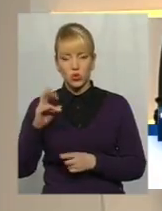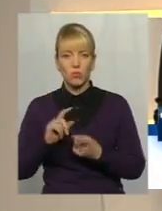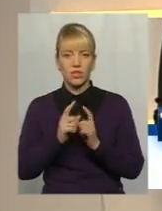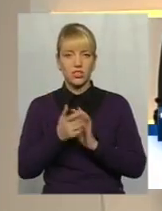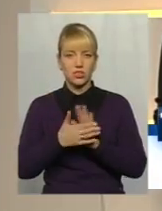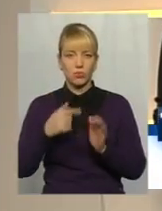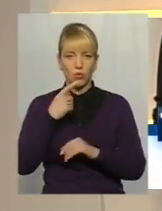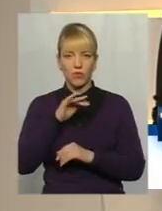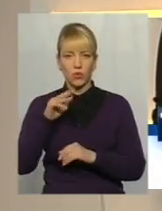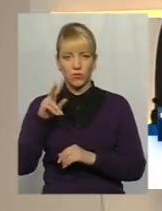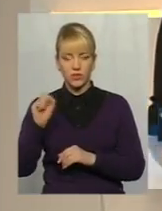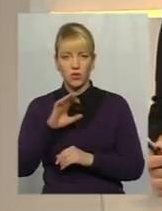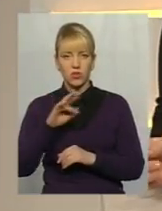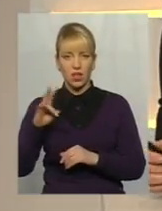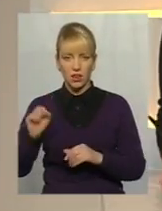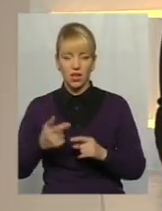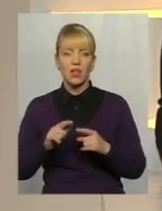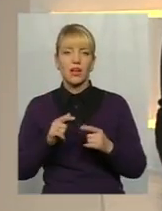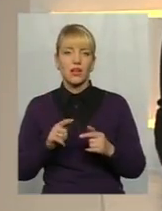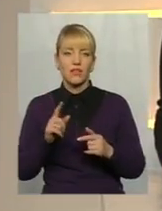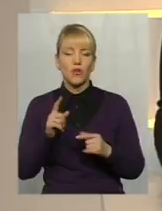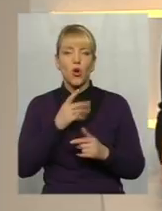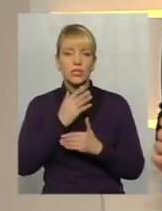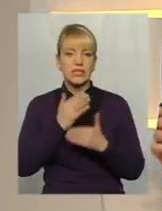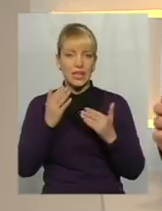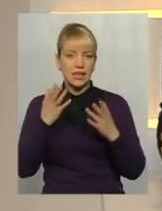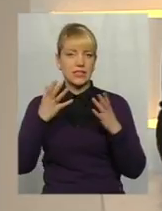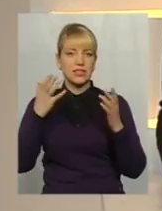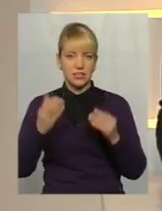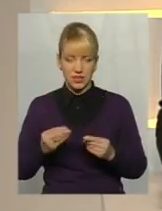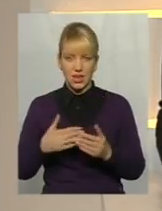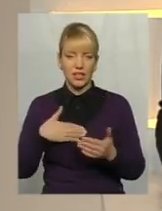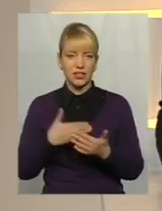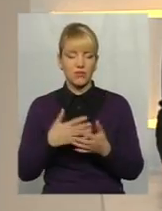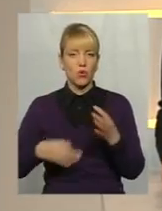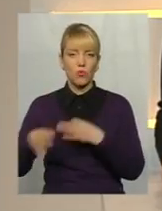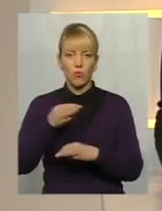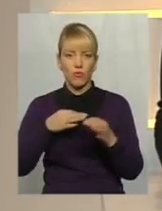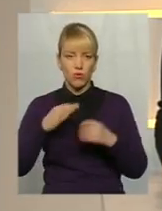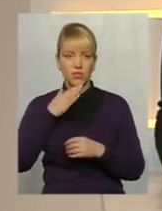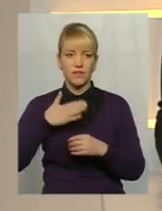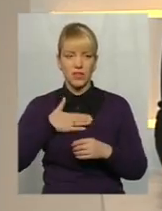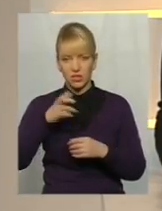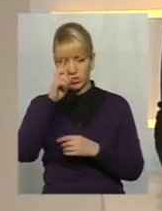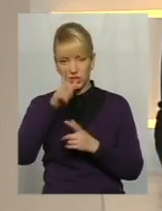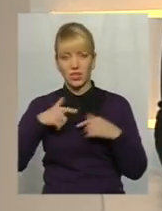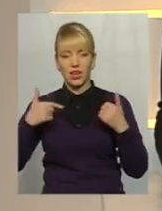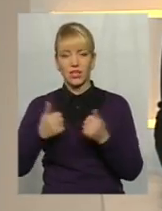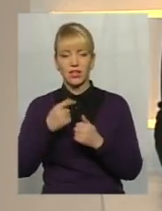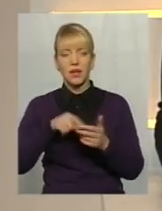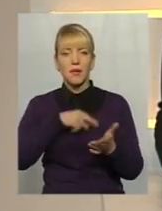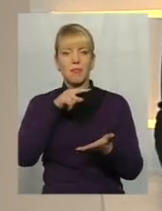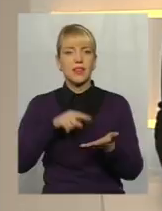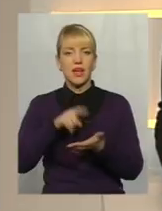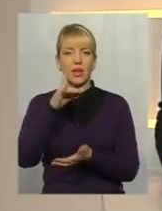Оксана Фіновська. Отож, останними днями дуже активно обговорюється зараз у нашій країні питання скасування